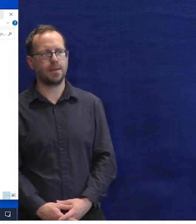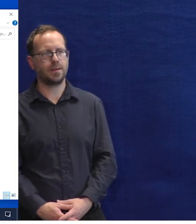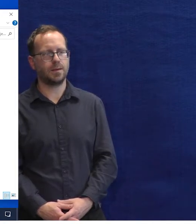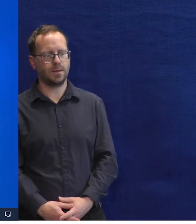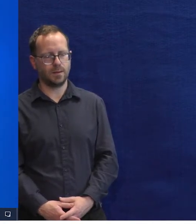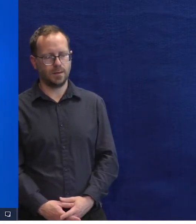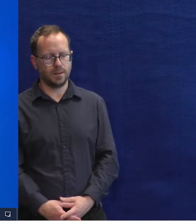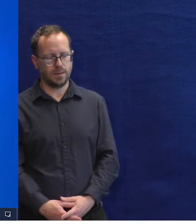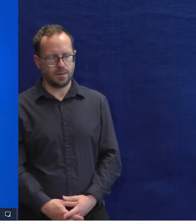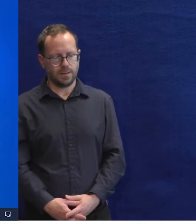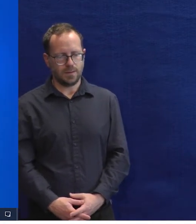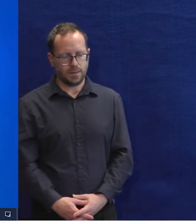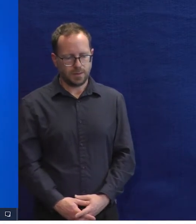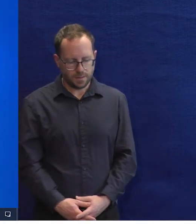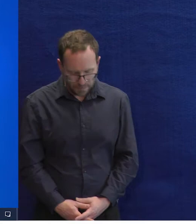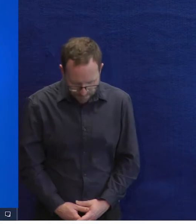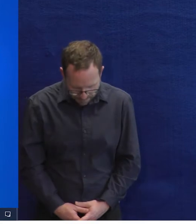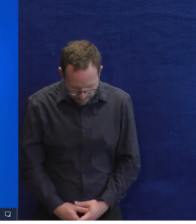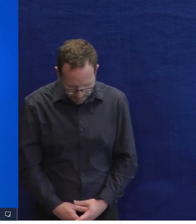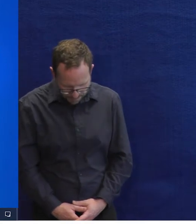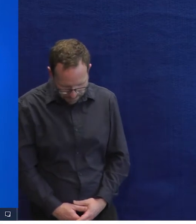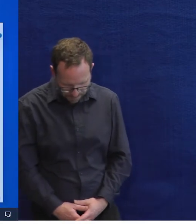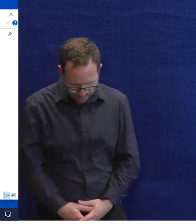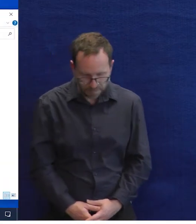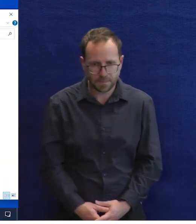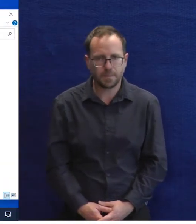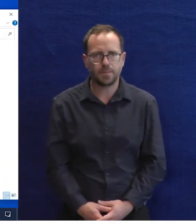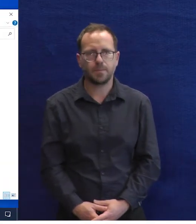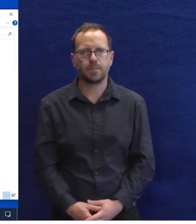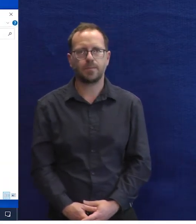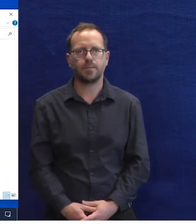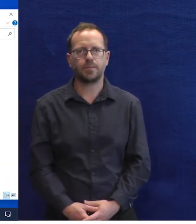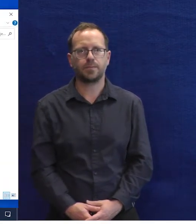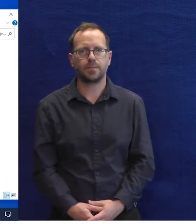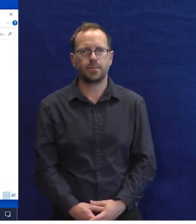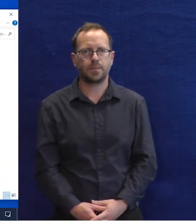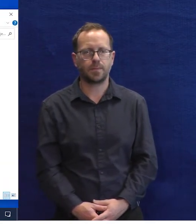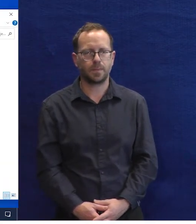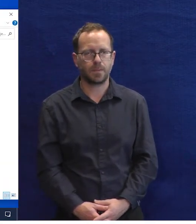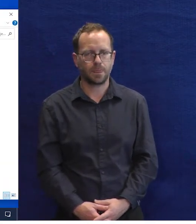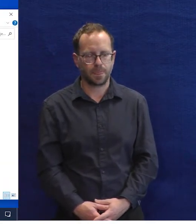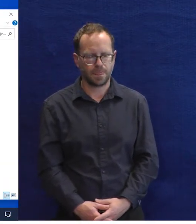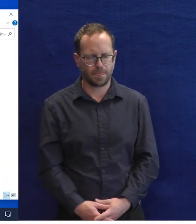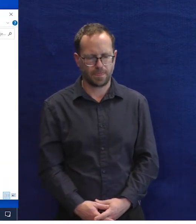Já jsem to ještě na jiných věcech říkám. To tam nejsou některé úpravy.